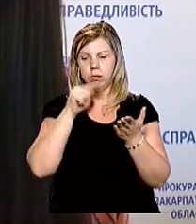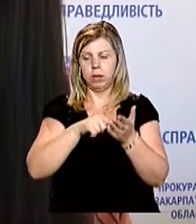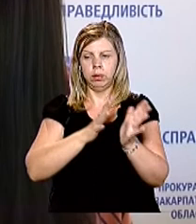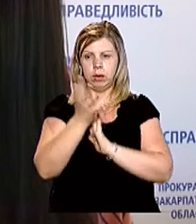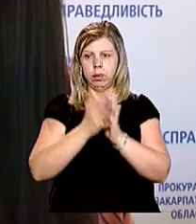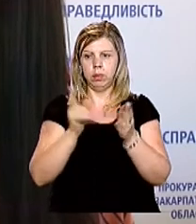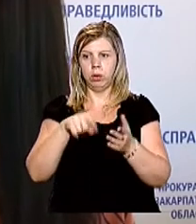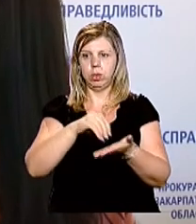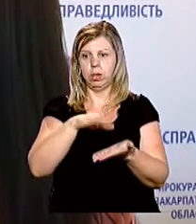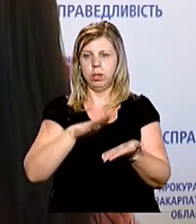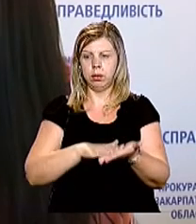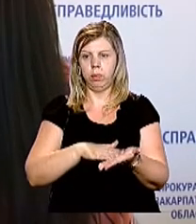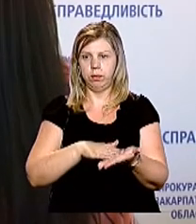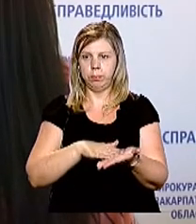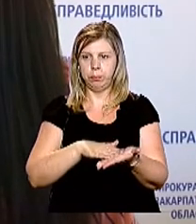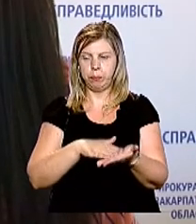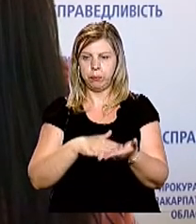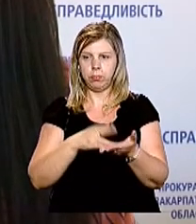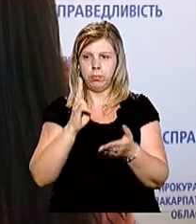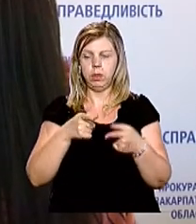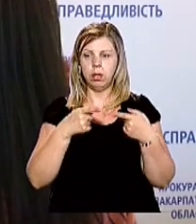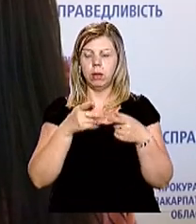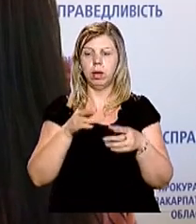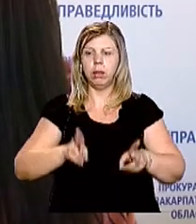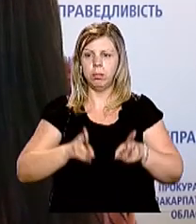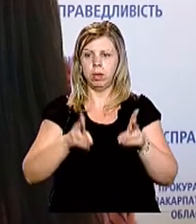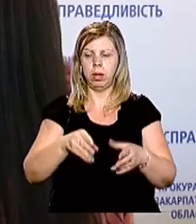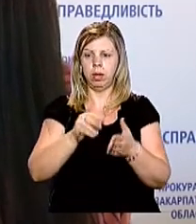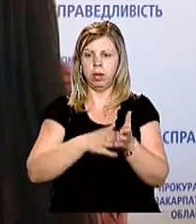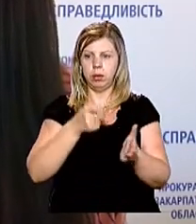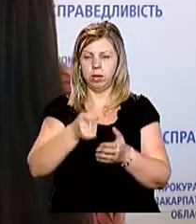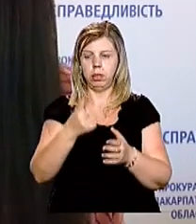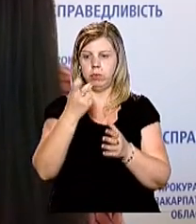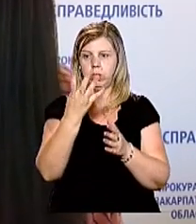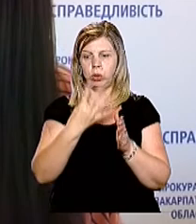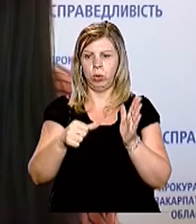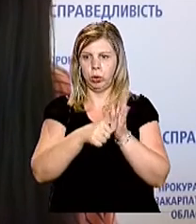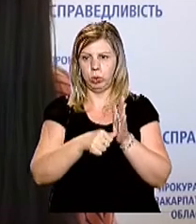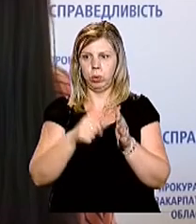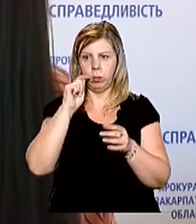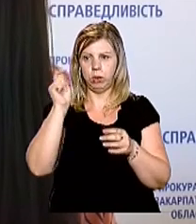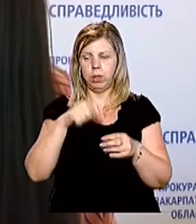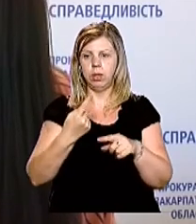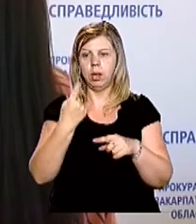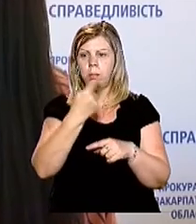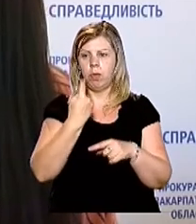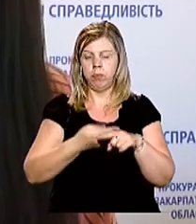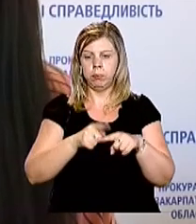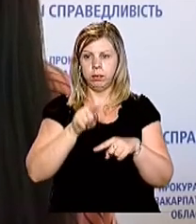лісництва, також зареєстроване кримінальне провадження за статтею 246 Кримінального кодексу України. Це мова йде про